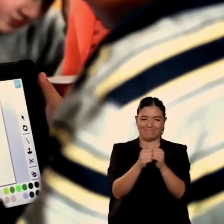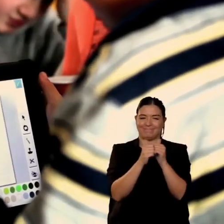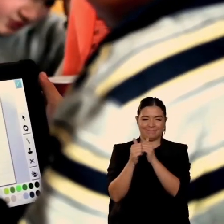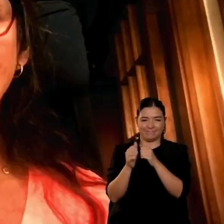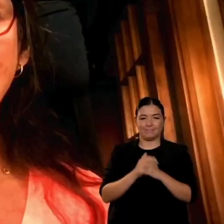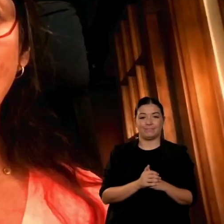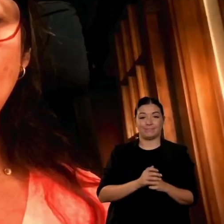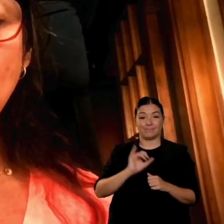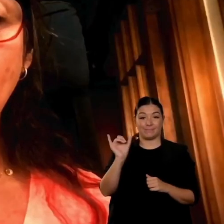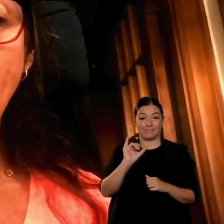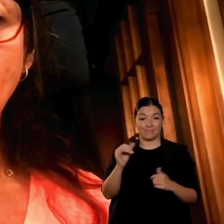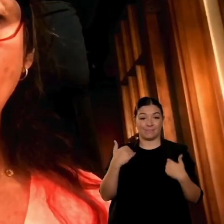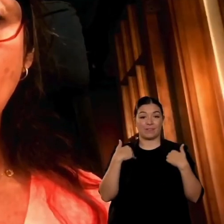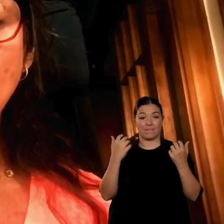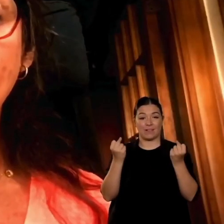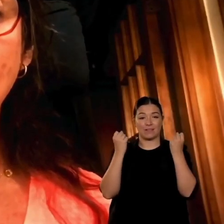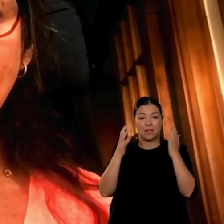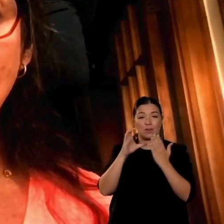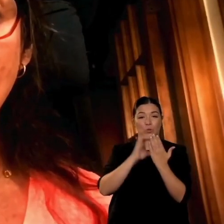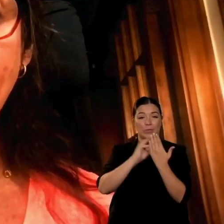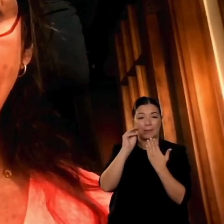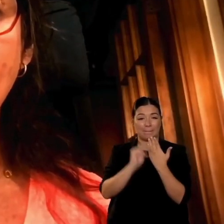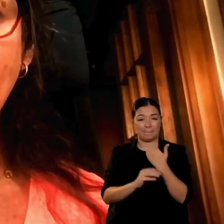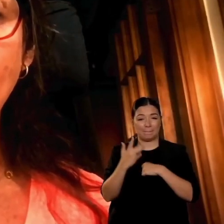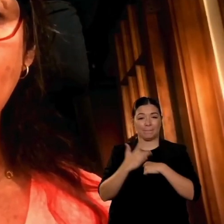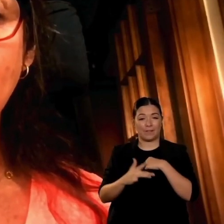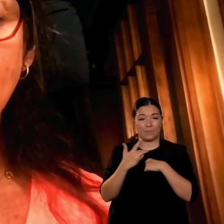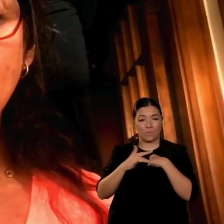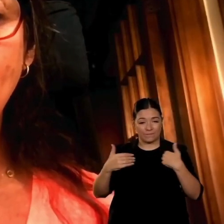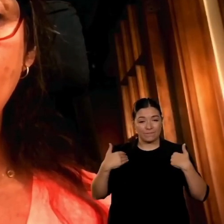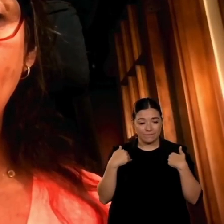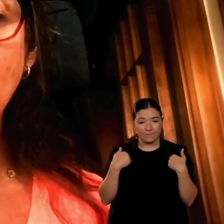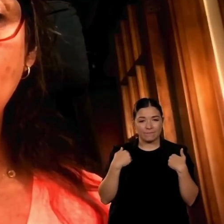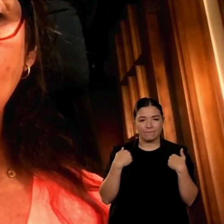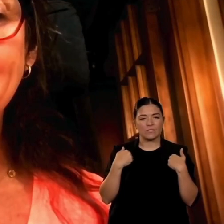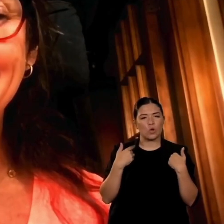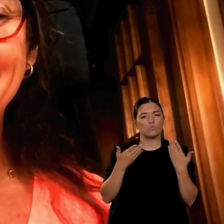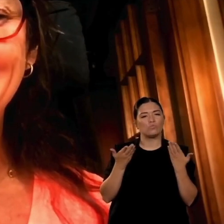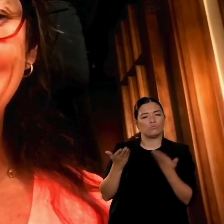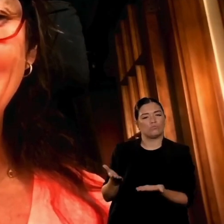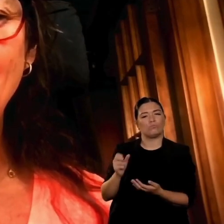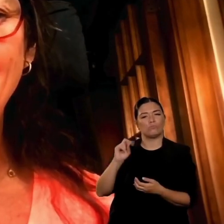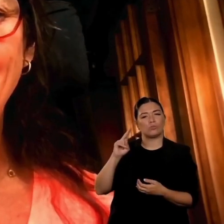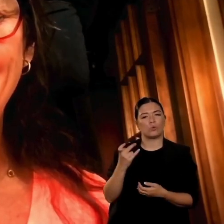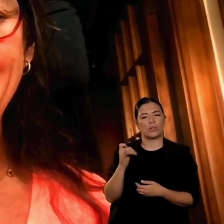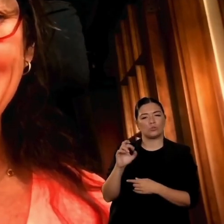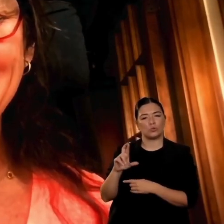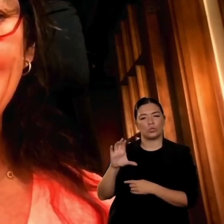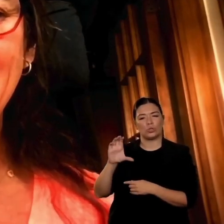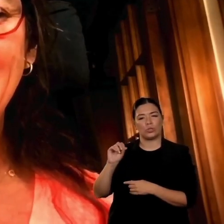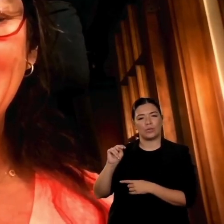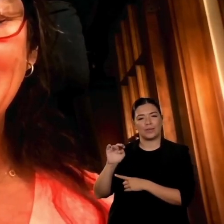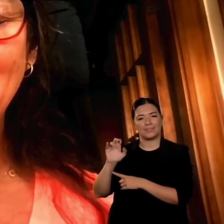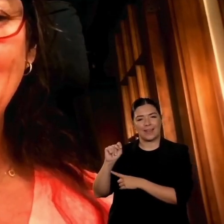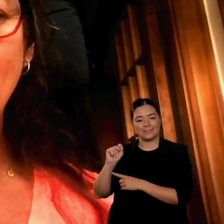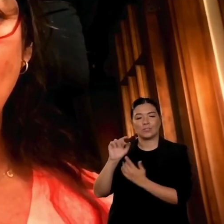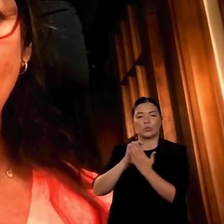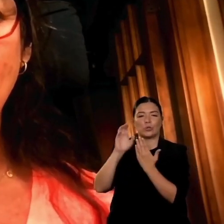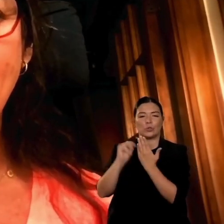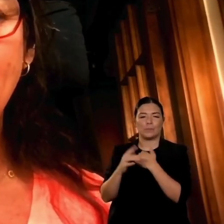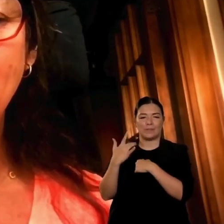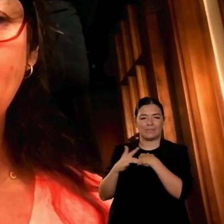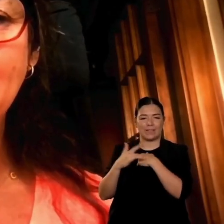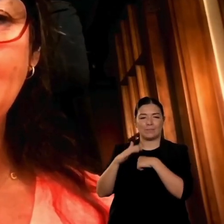insieme questi gruppi di ricerca dove abbiamo il loro curriculum con diversi tipi di